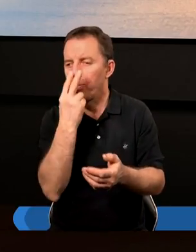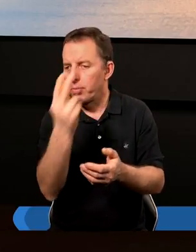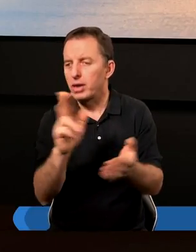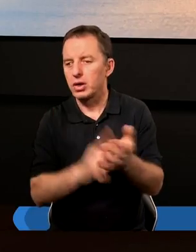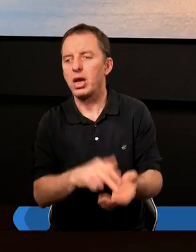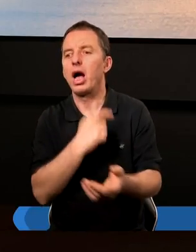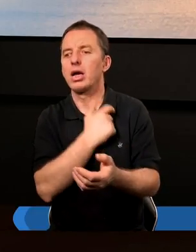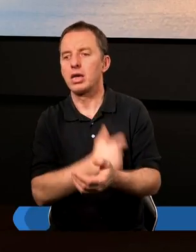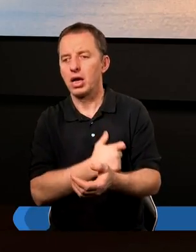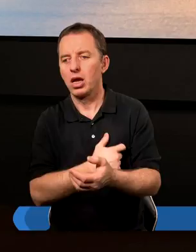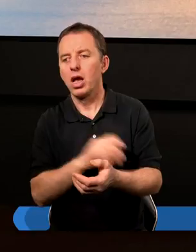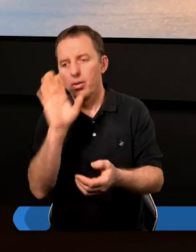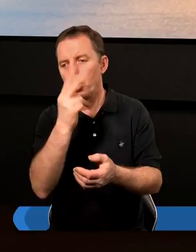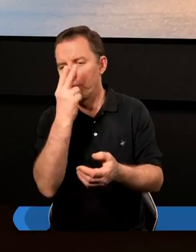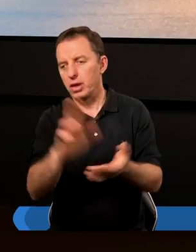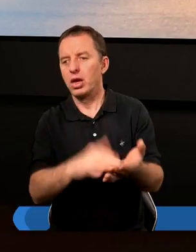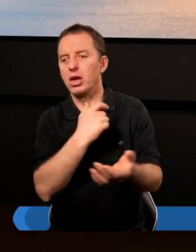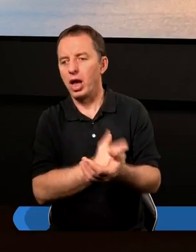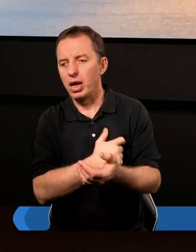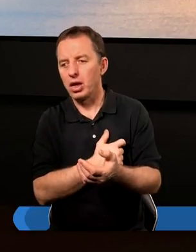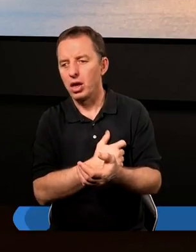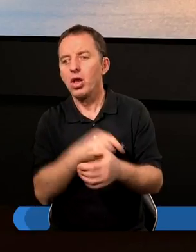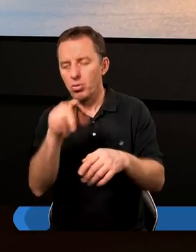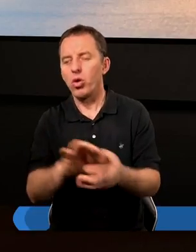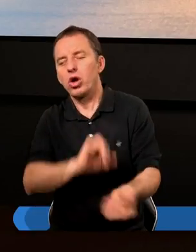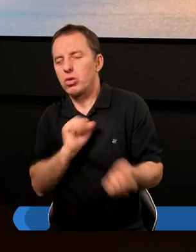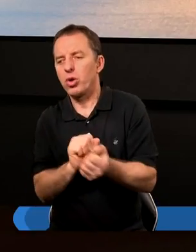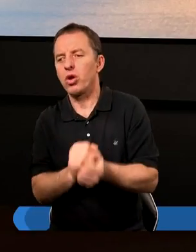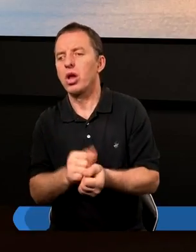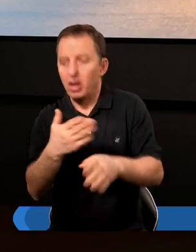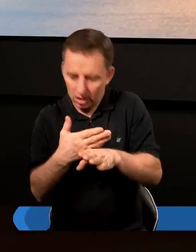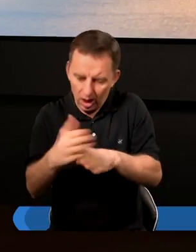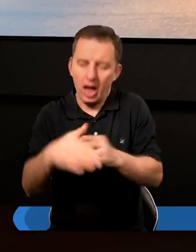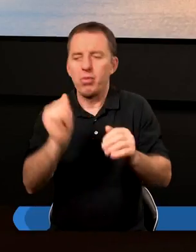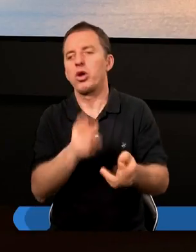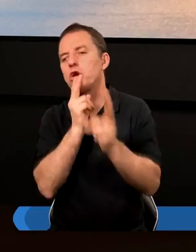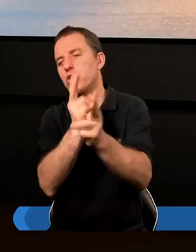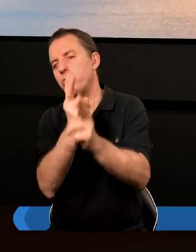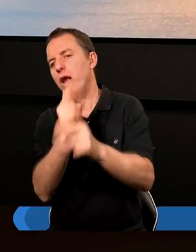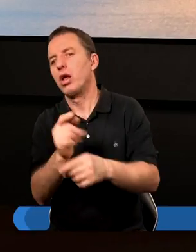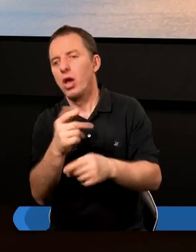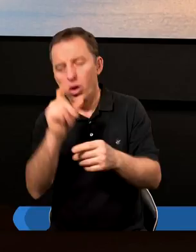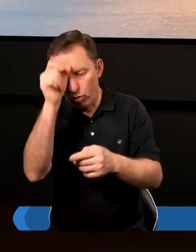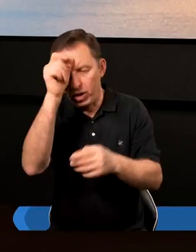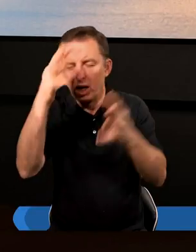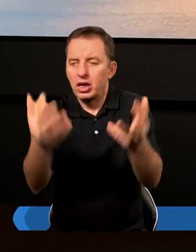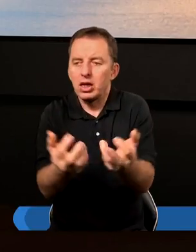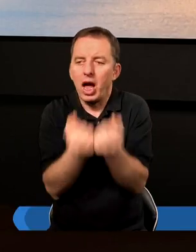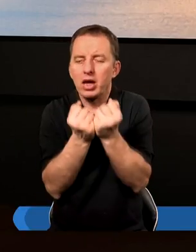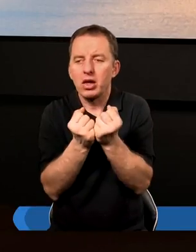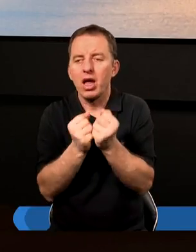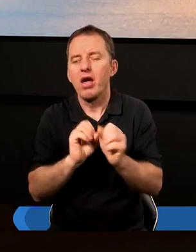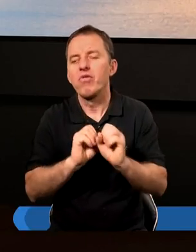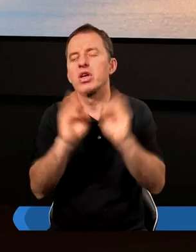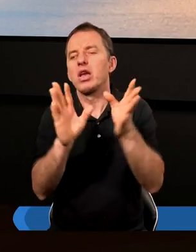serce. Bóg patrzy na serce i to mogło nimi zmrozić. A może nie, może dalej się śmiali. Właśnie o to chodzi, że człowiek znajdzie sobie